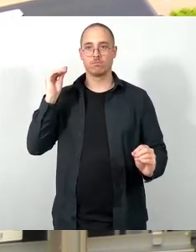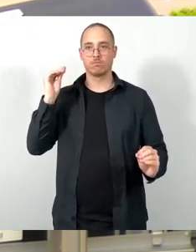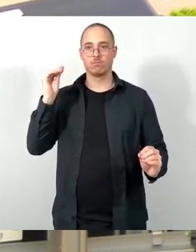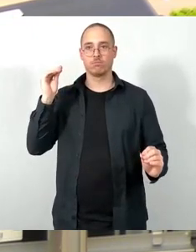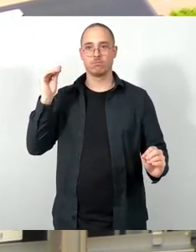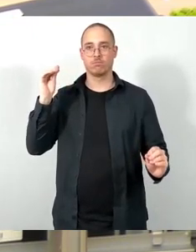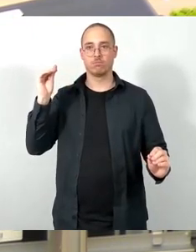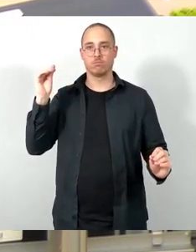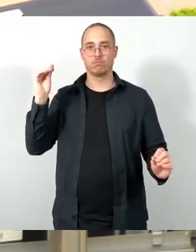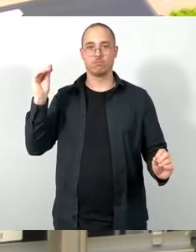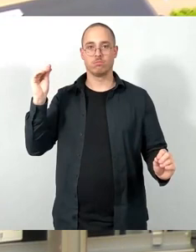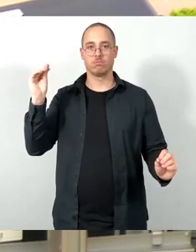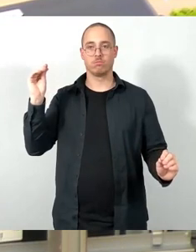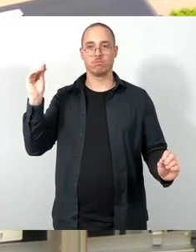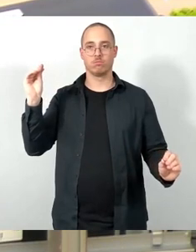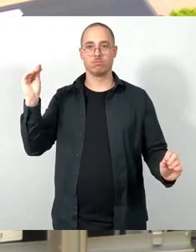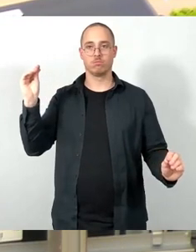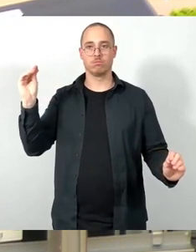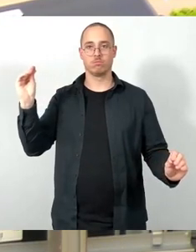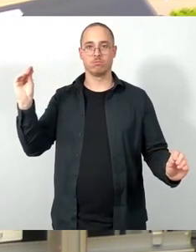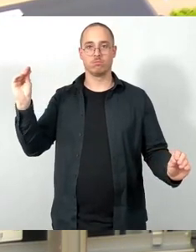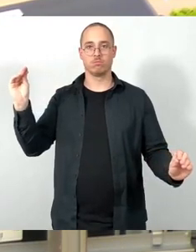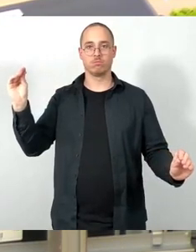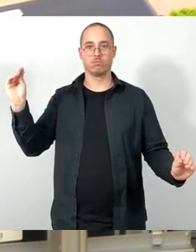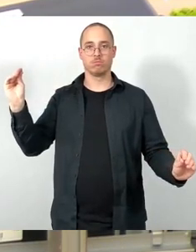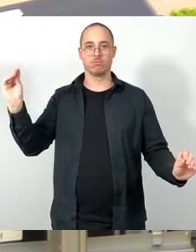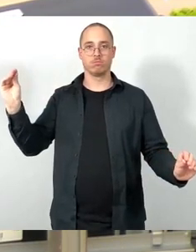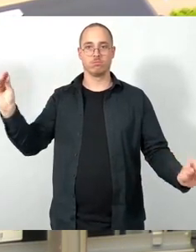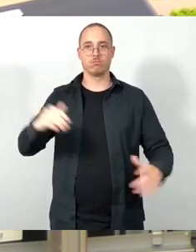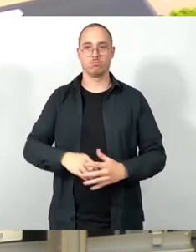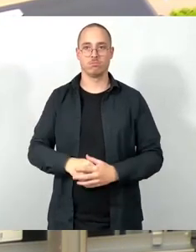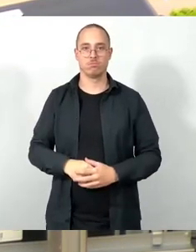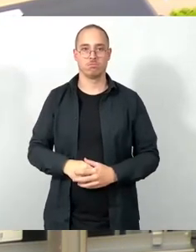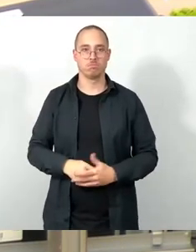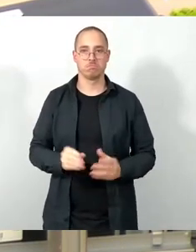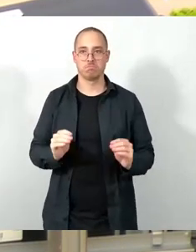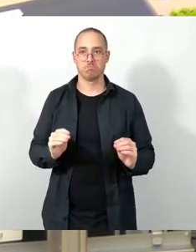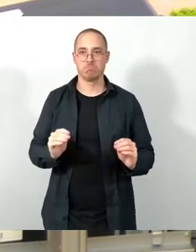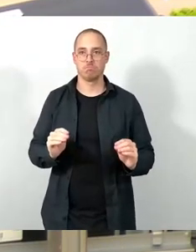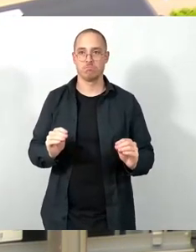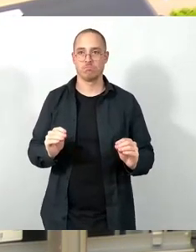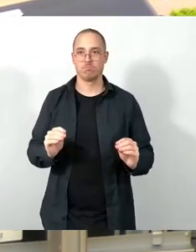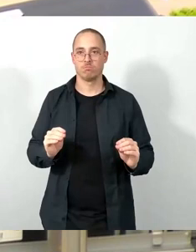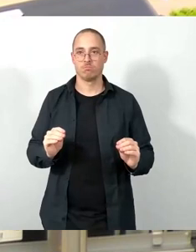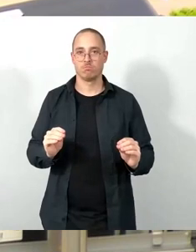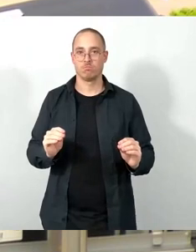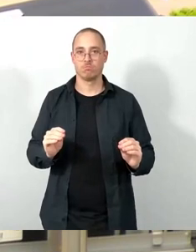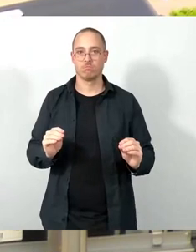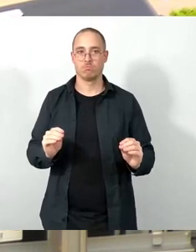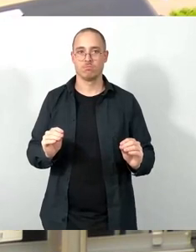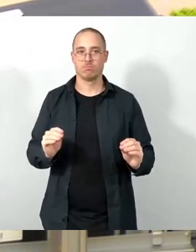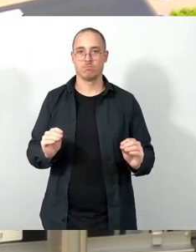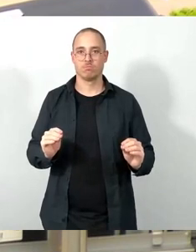jetzt möglicherweise etwas ungewöhnlich, aber wir haben eine Diskussion heute erst wieder in der DNN, einen großen Artikel, vorhin in der